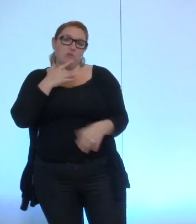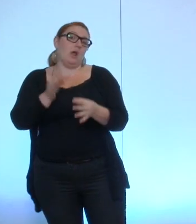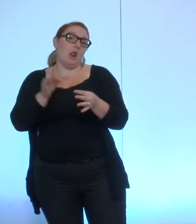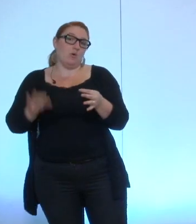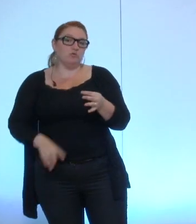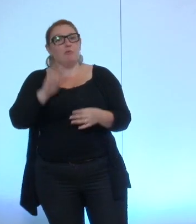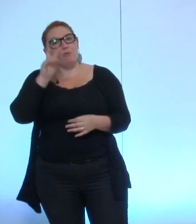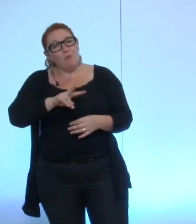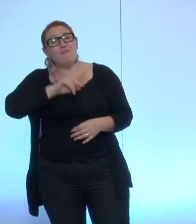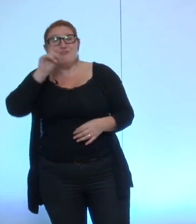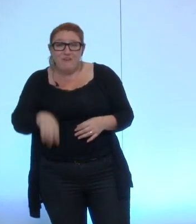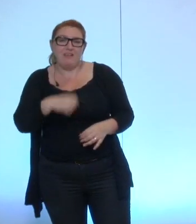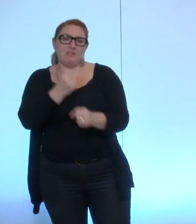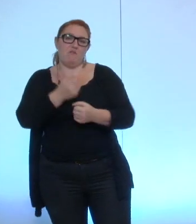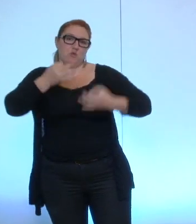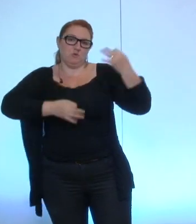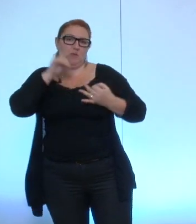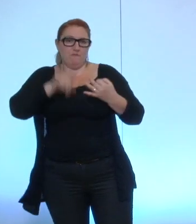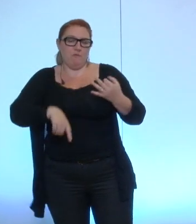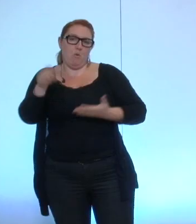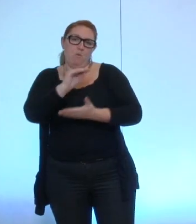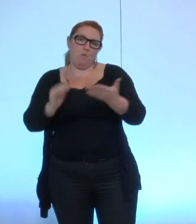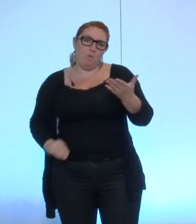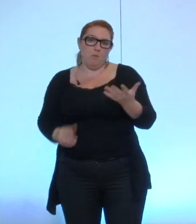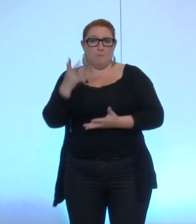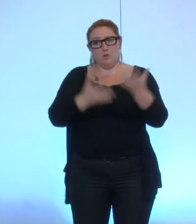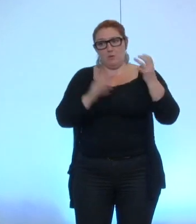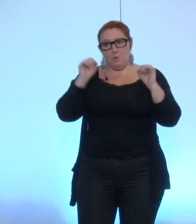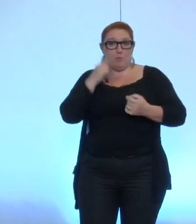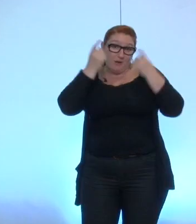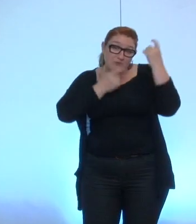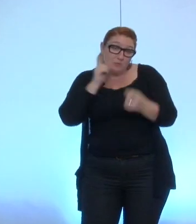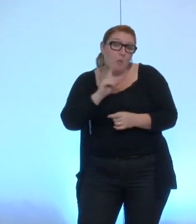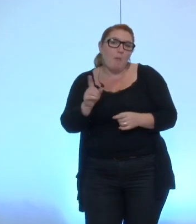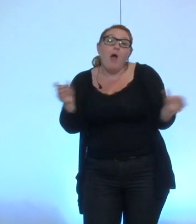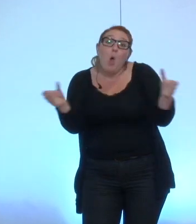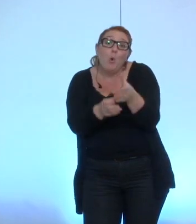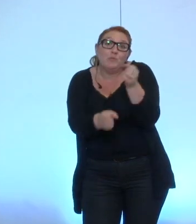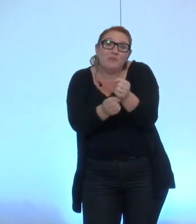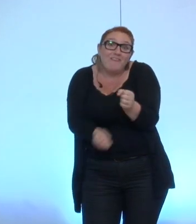travail juridique peut-être que nous pourrions envisager la création d'un groupe de travail sur cette question là